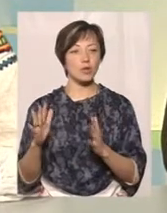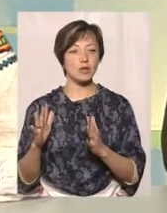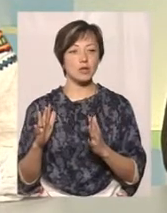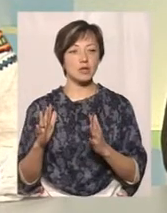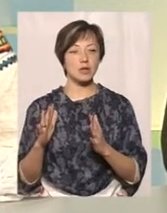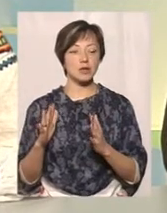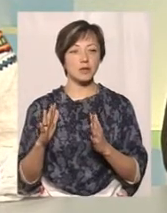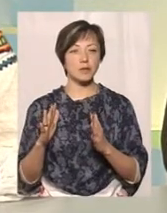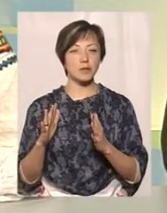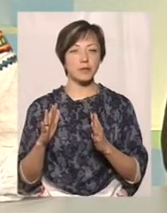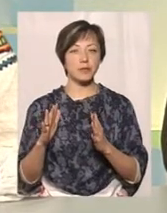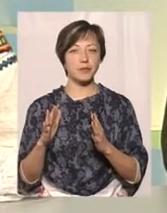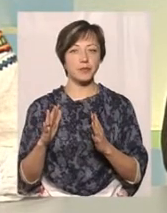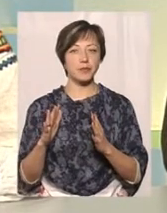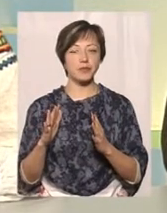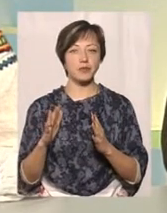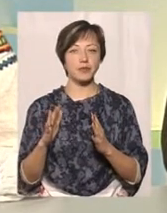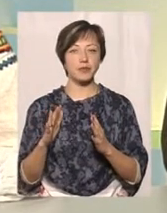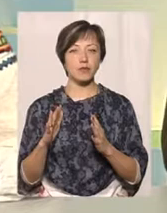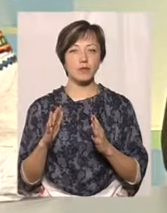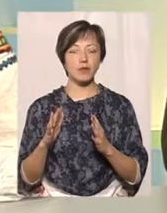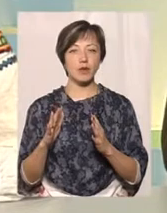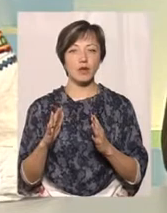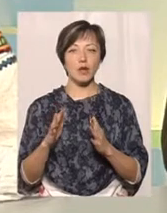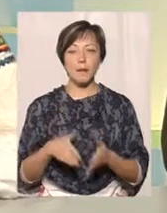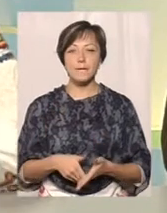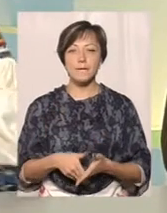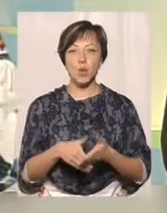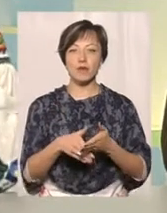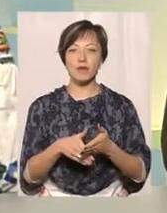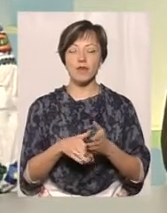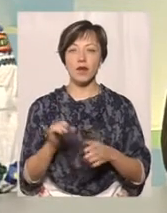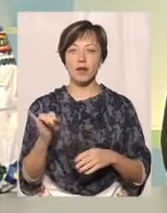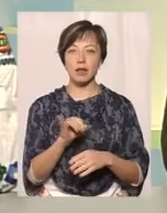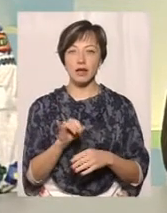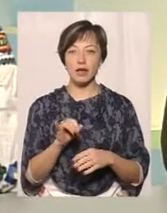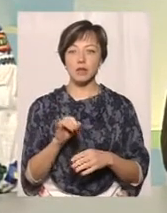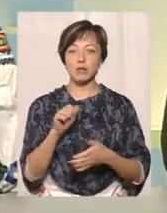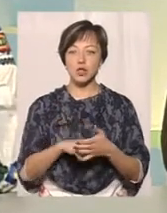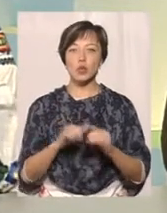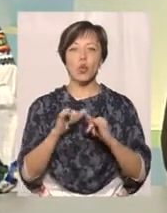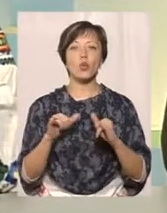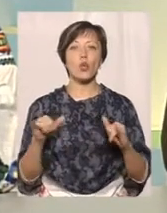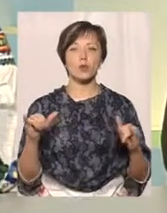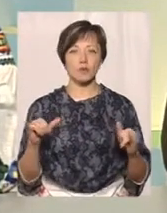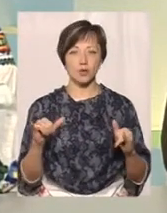мотивували і стали тим певним каталізатором для розвитку і